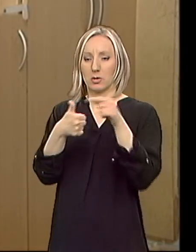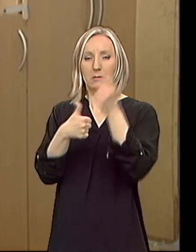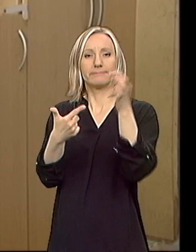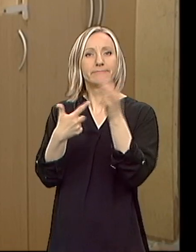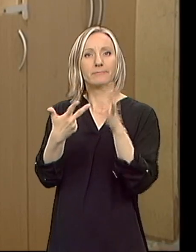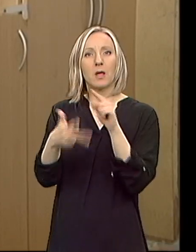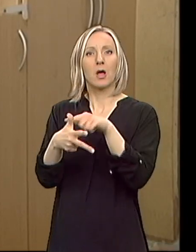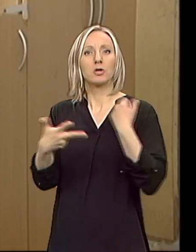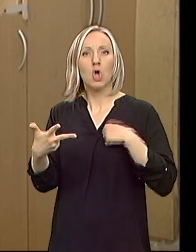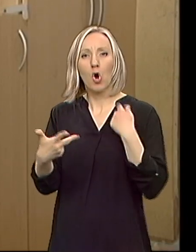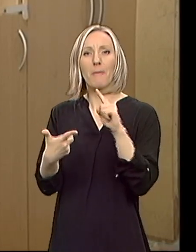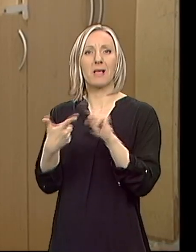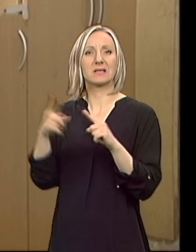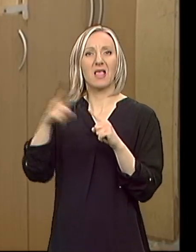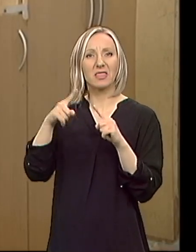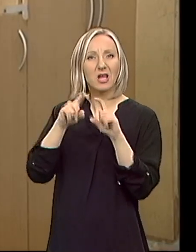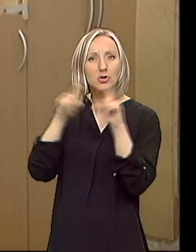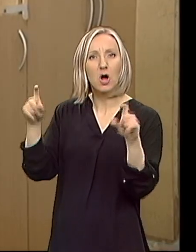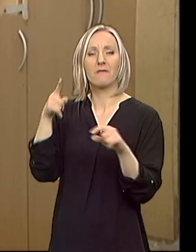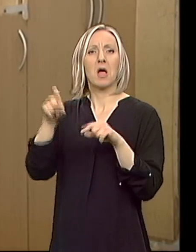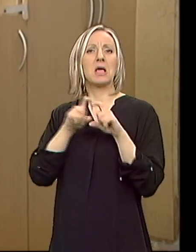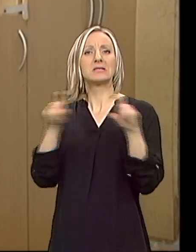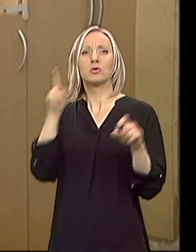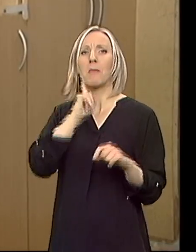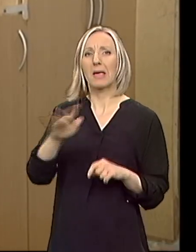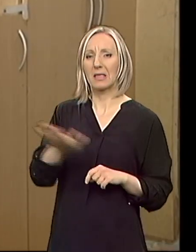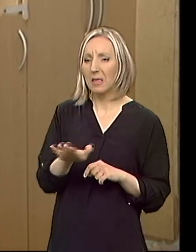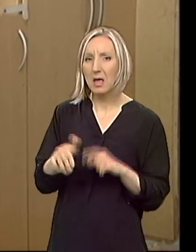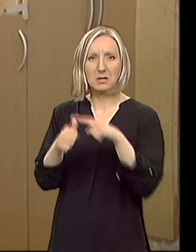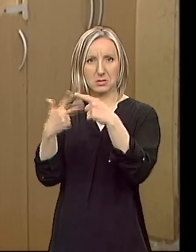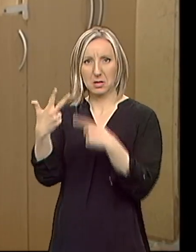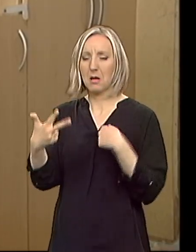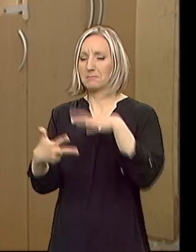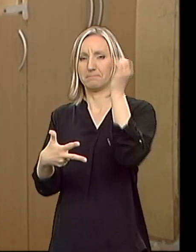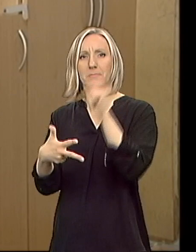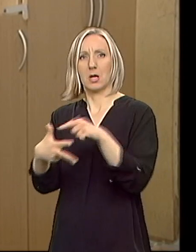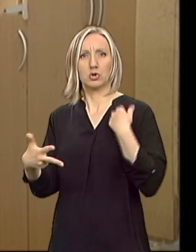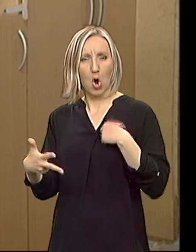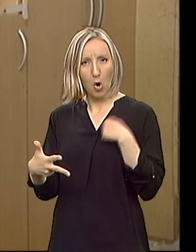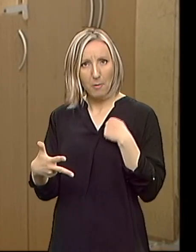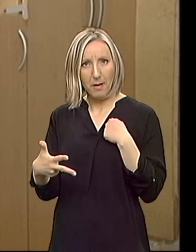sokobansku, imate tiršu, imate insicu za majku i dete, izaberite da ćete da ga odvedete. Tako smo otišli u sokobansku.